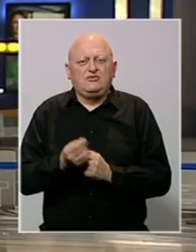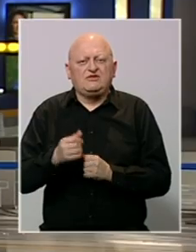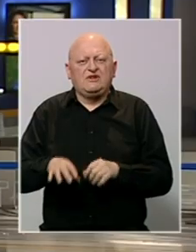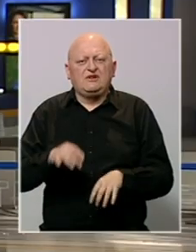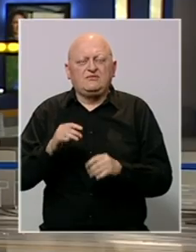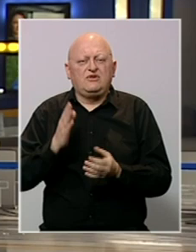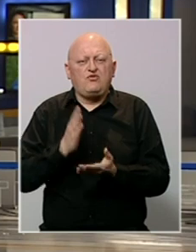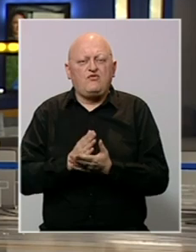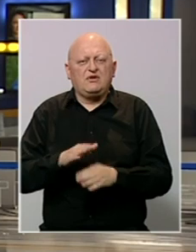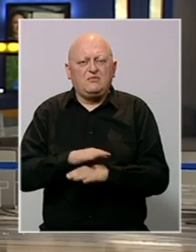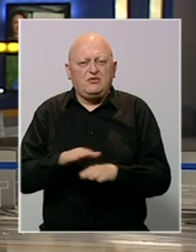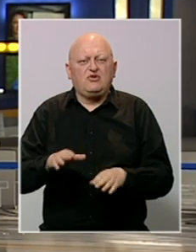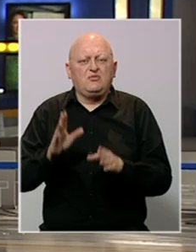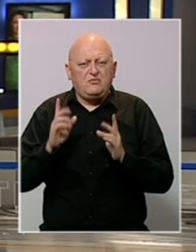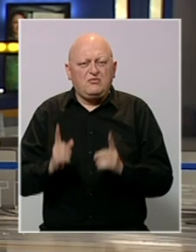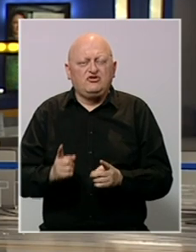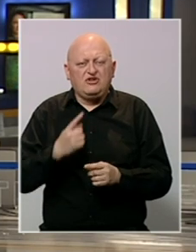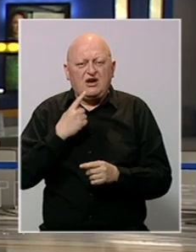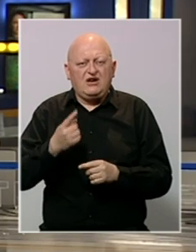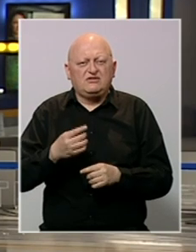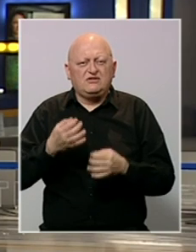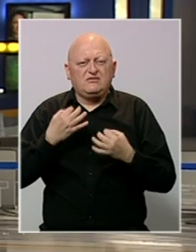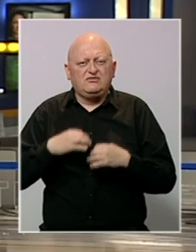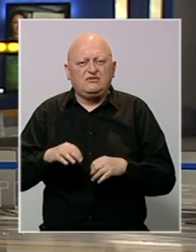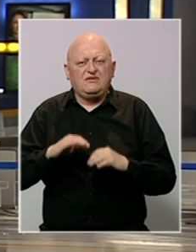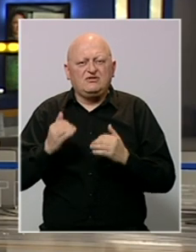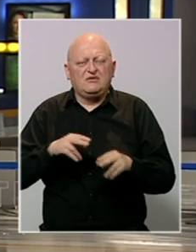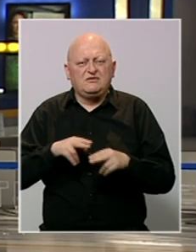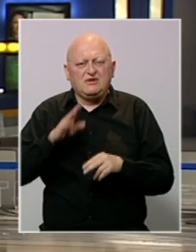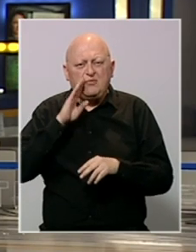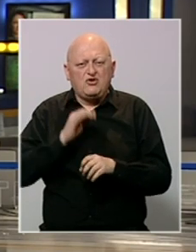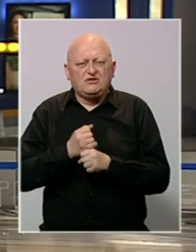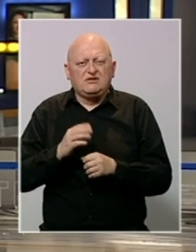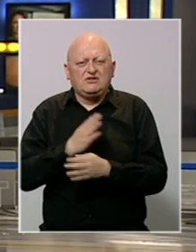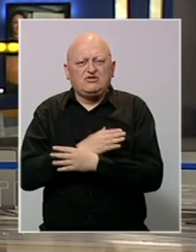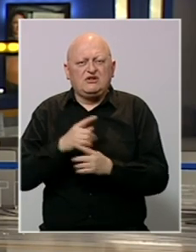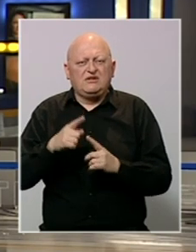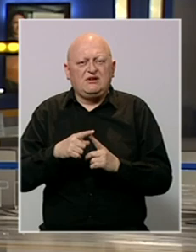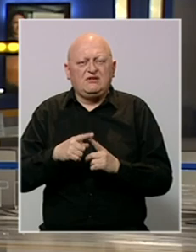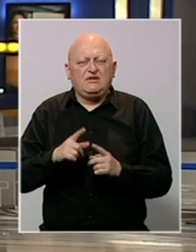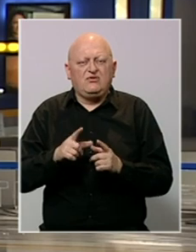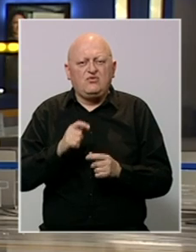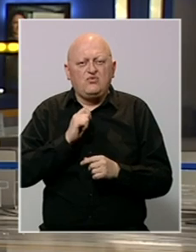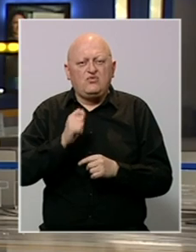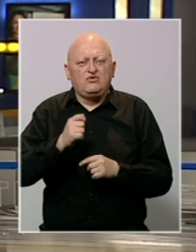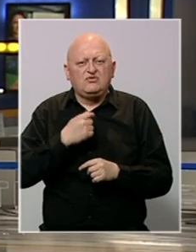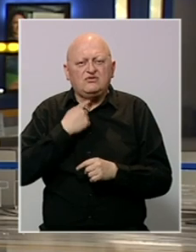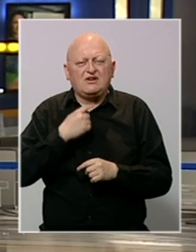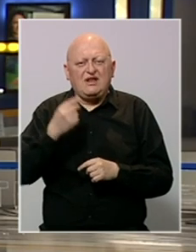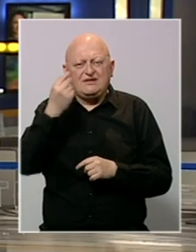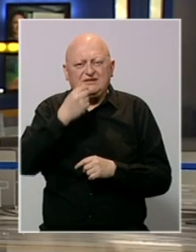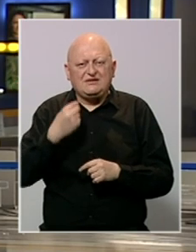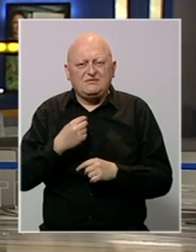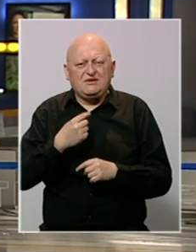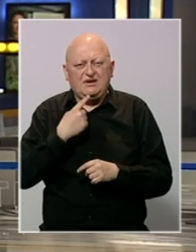Novca za izbore je uvijek bilo i biće, uvjerava predsjedavajući vijeća ministara Bosni i Hercegovine Zoran Tegeltija. U intervju za